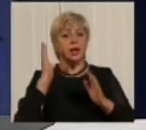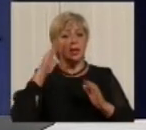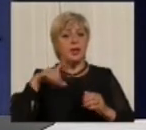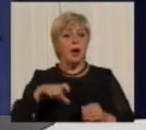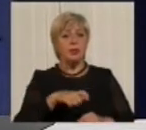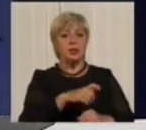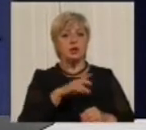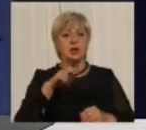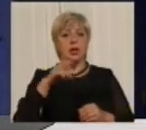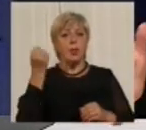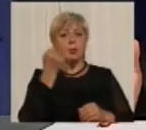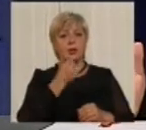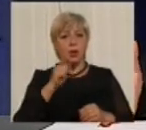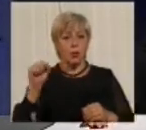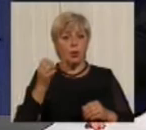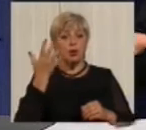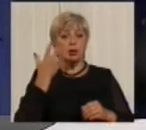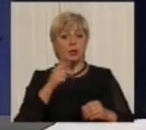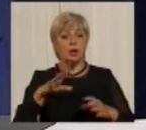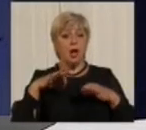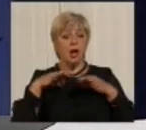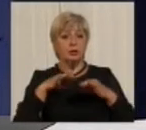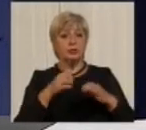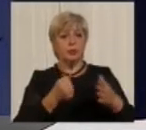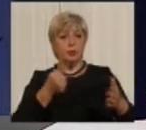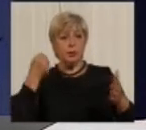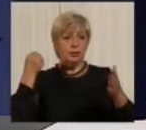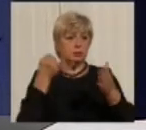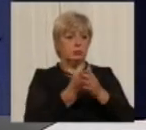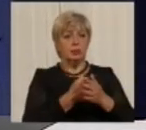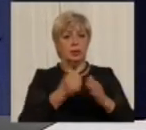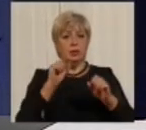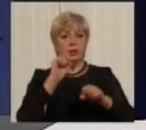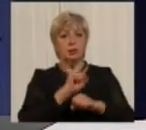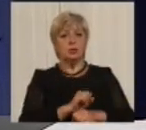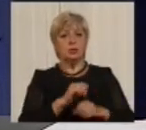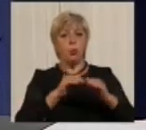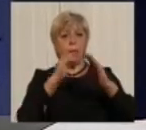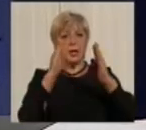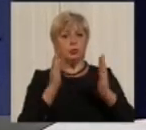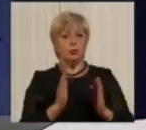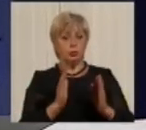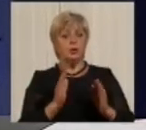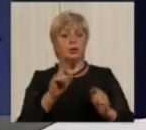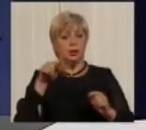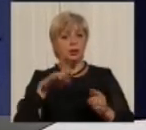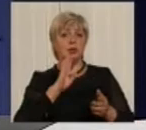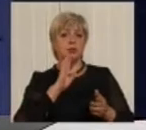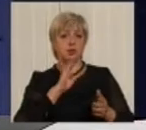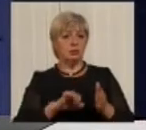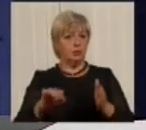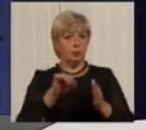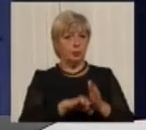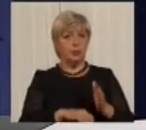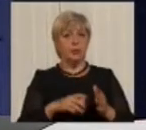автомобіль в'їхав в зупинку і там була жінка, яка знаходилась. Тобто люди, коли